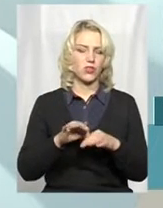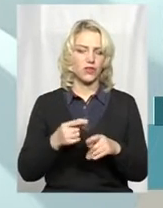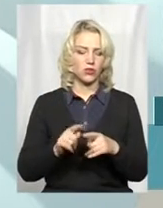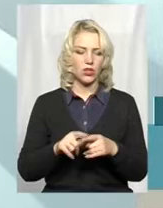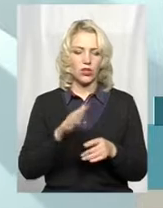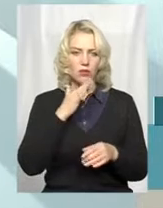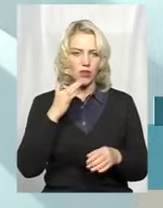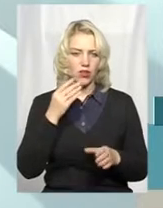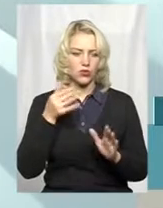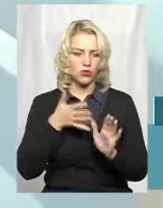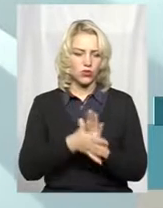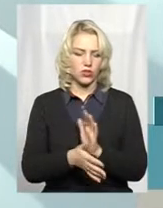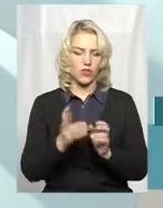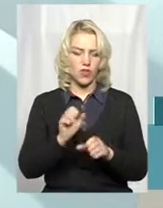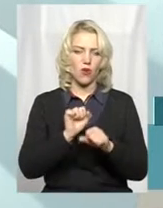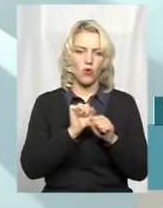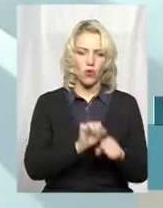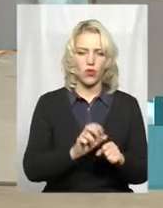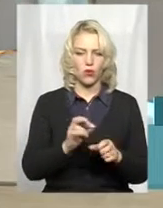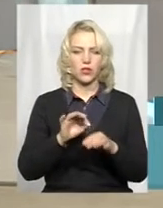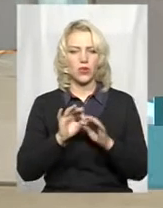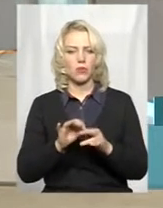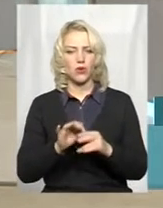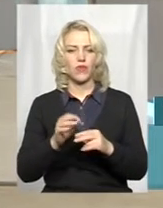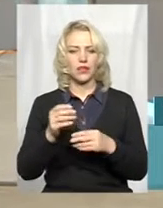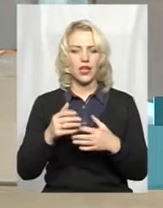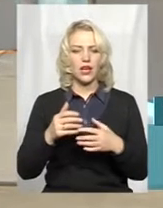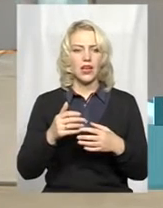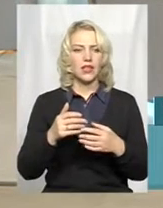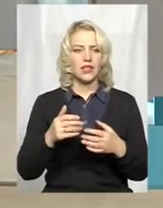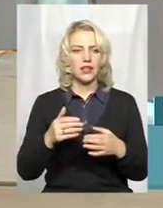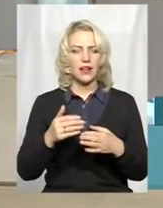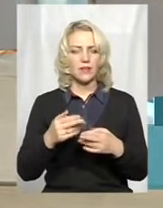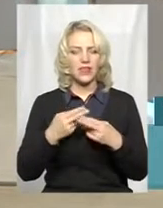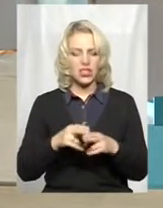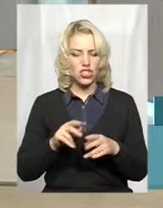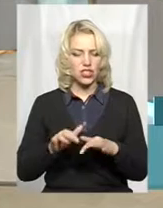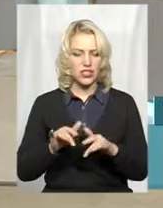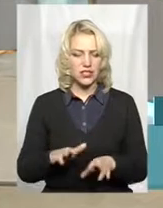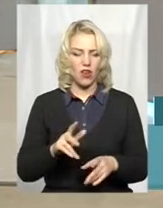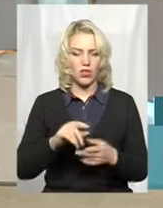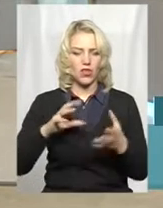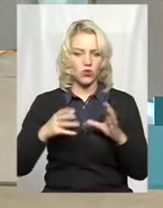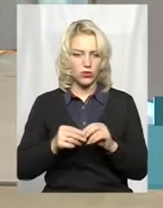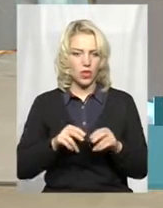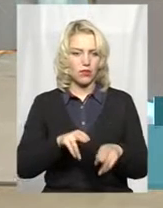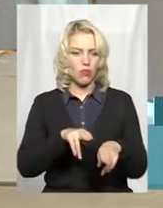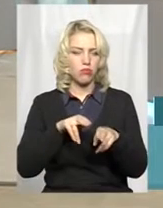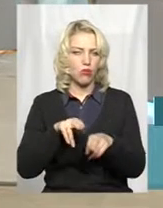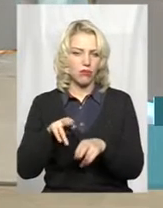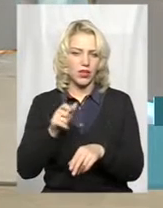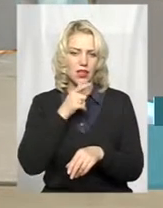кошти на охорону Мисливських гідь, на проведення бітехнічних заходів, і конічним результатом є проведення полювання, і за